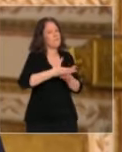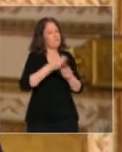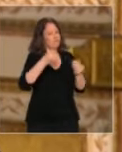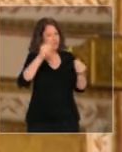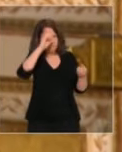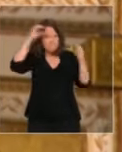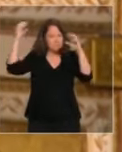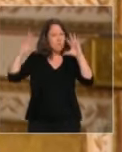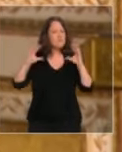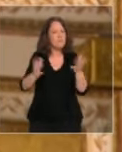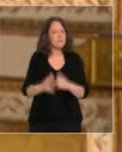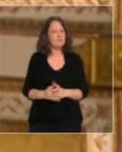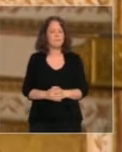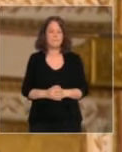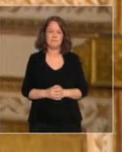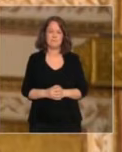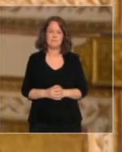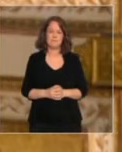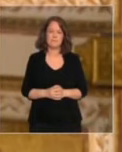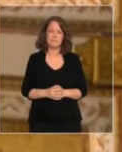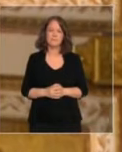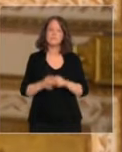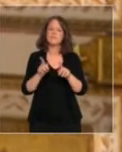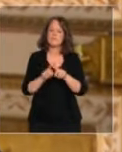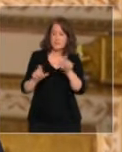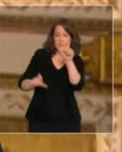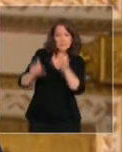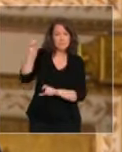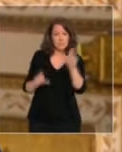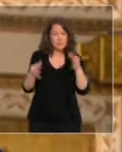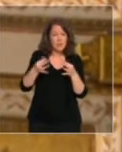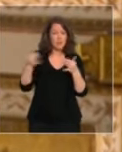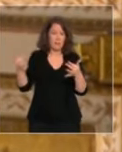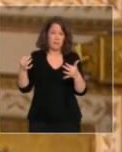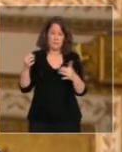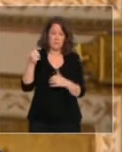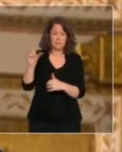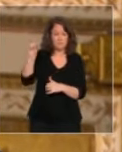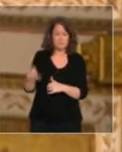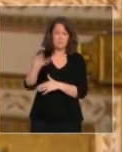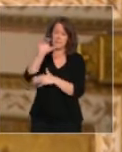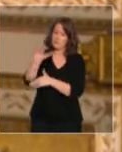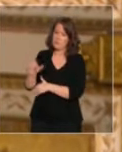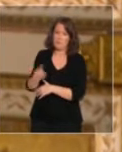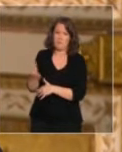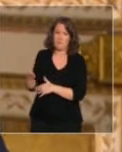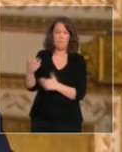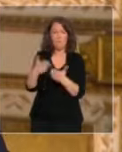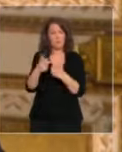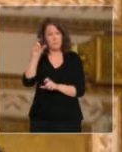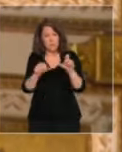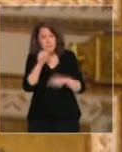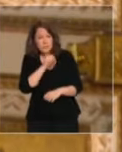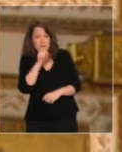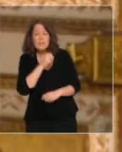Pour leur protection, nous demanderons aux personnes les plus vulnérables, aux personnes âgées en situation de handicap sévère, aux